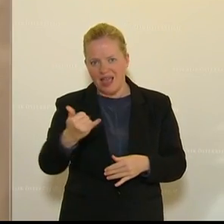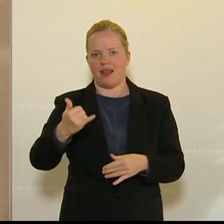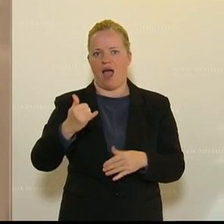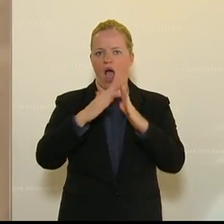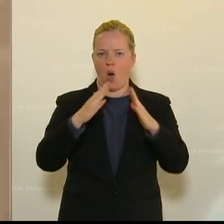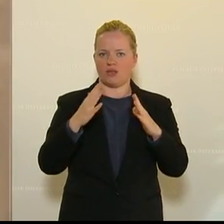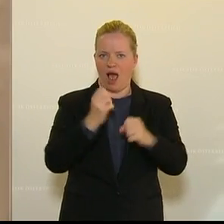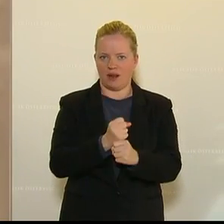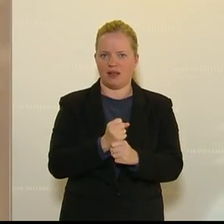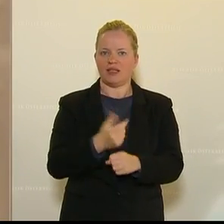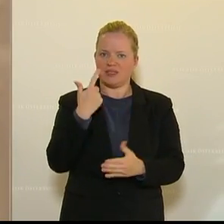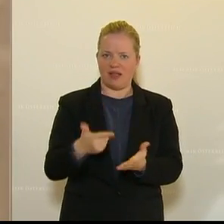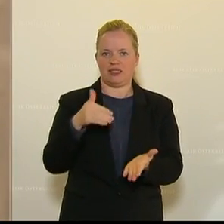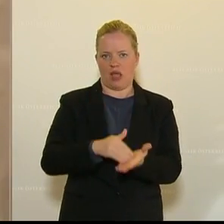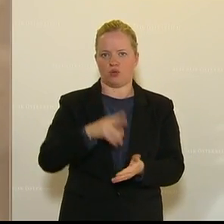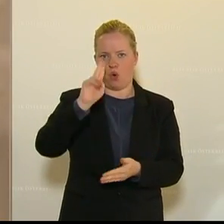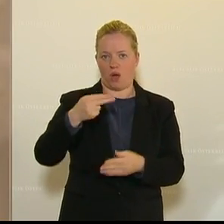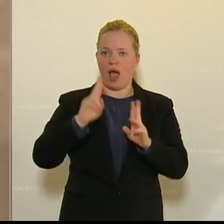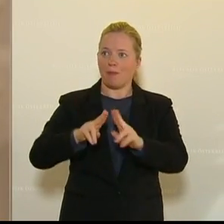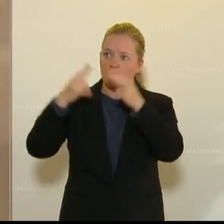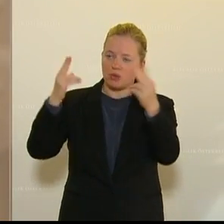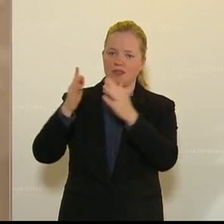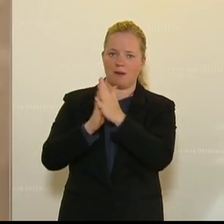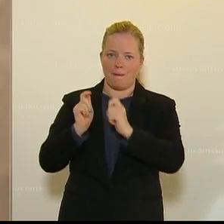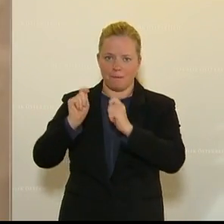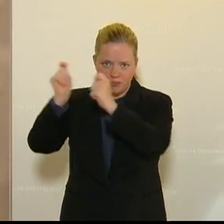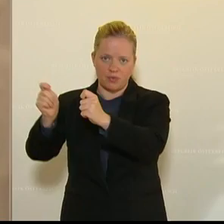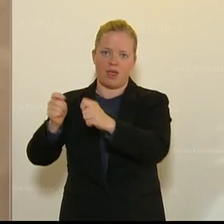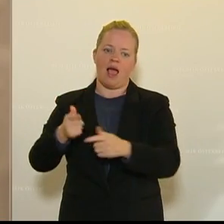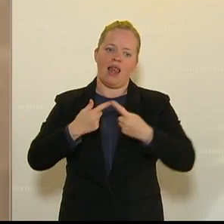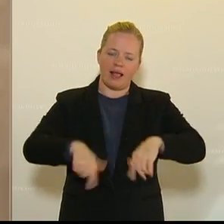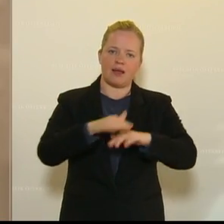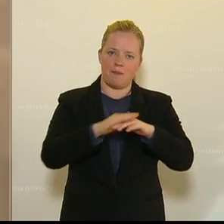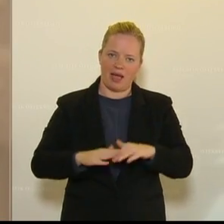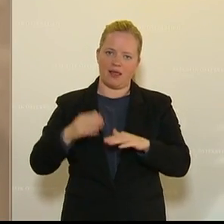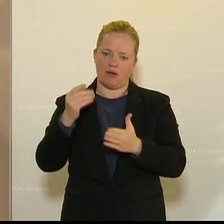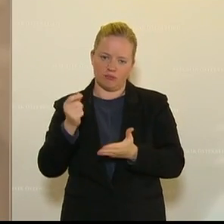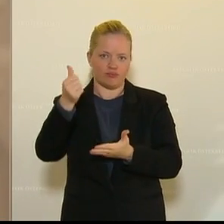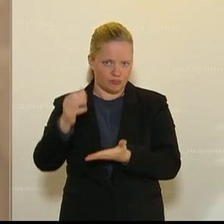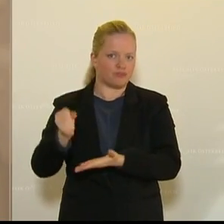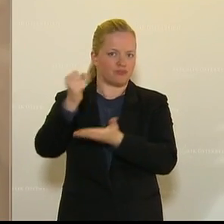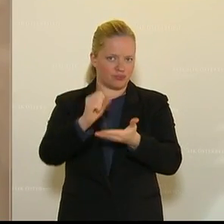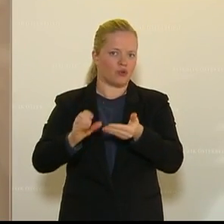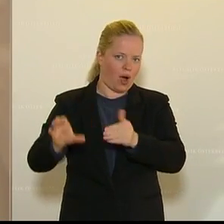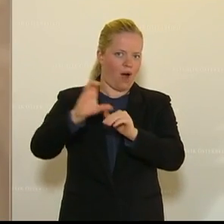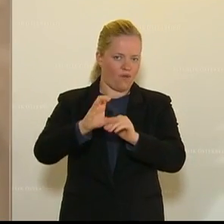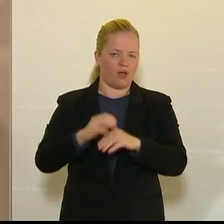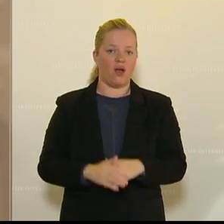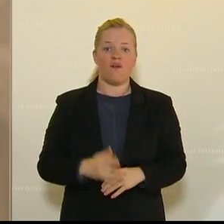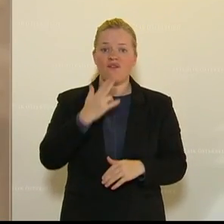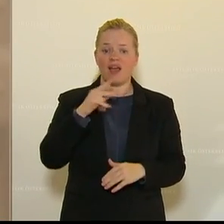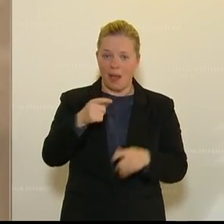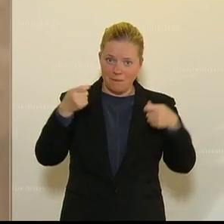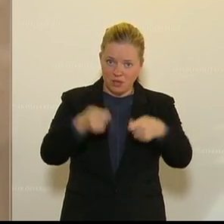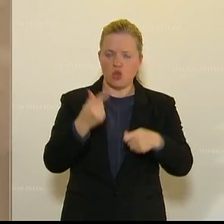in der Höhe von 20.000 Euro hier Bundesförderung, die noch von Ländern und Gemeinden aufgestockt werden, profitieren. Und wer hier investiert,